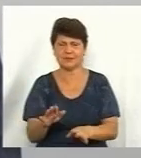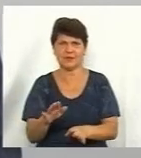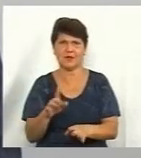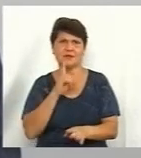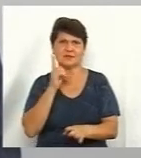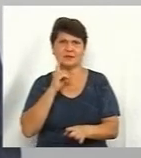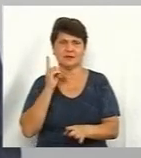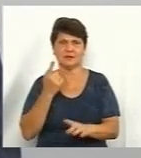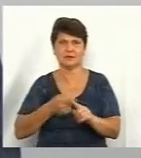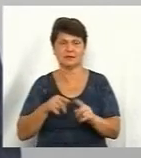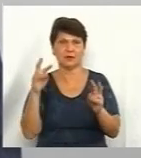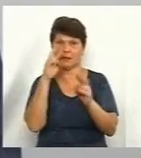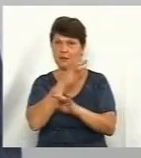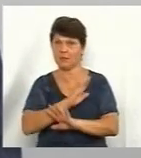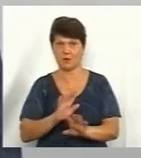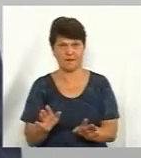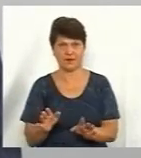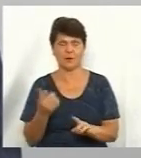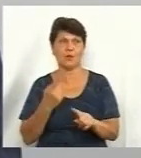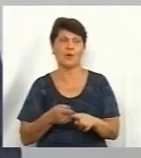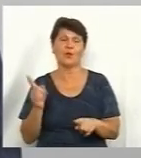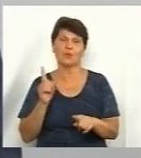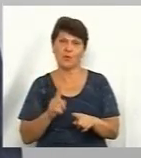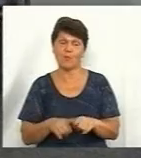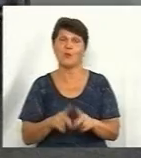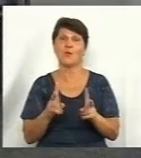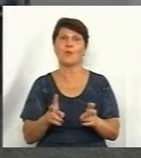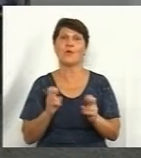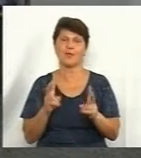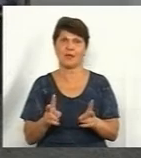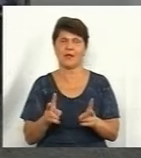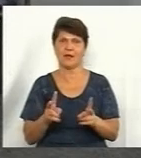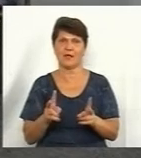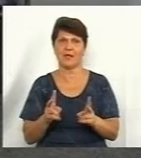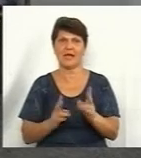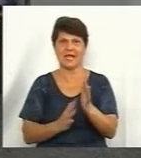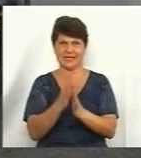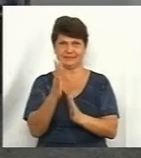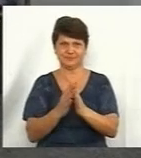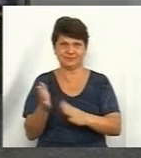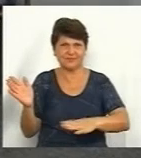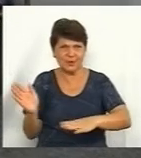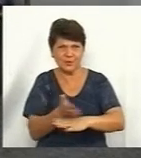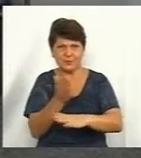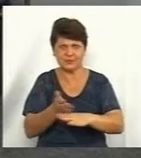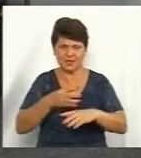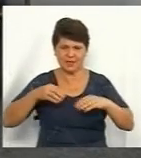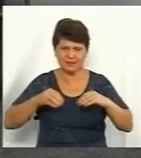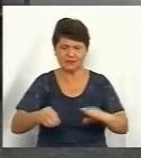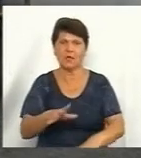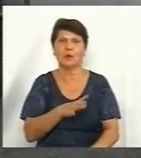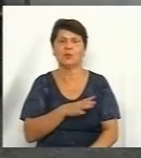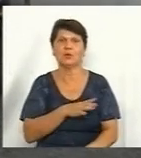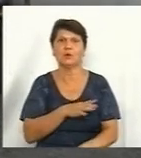фактично неправильно. Тому видалення цих зелених насаджень було здійснено